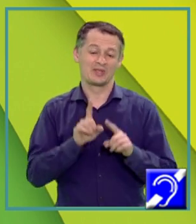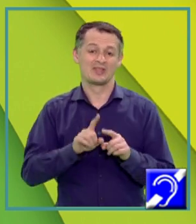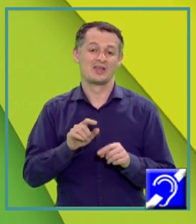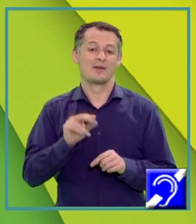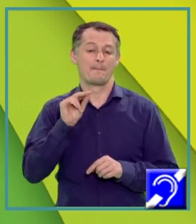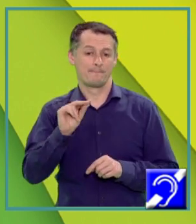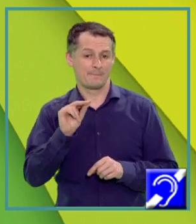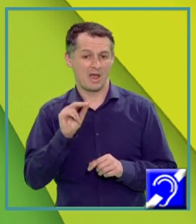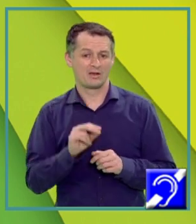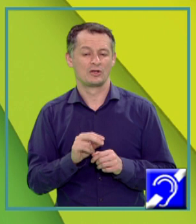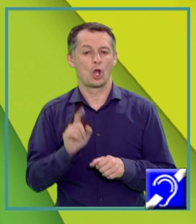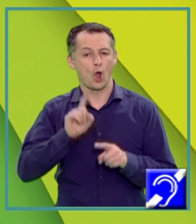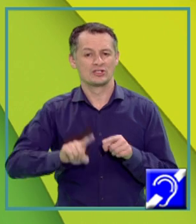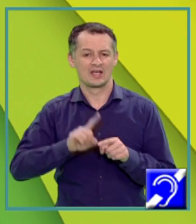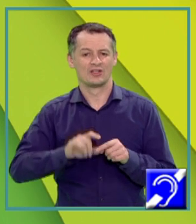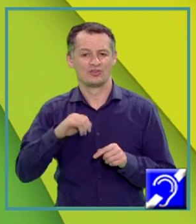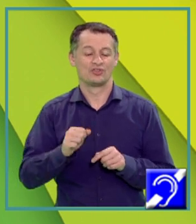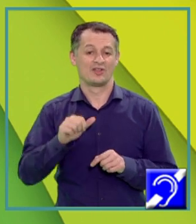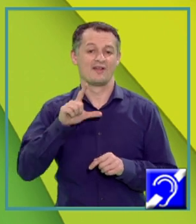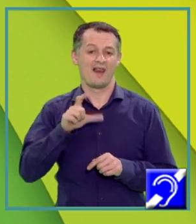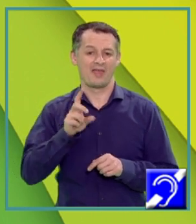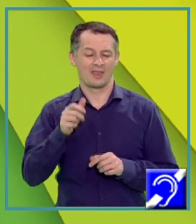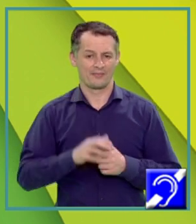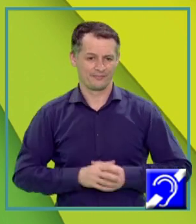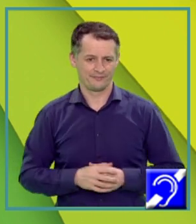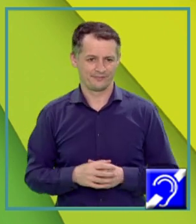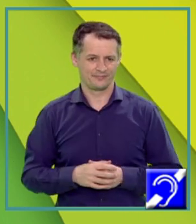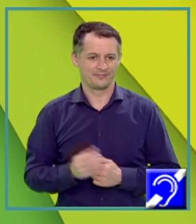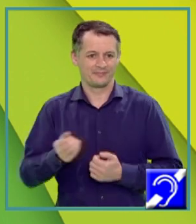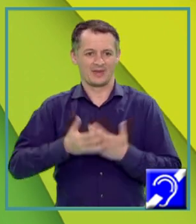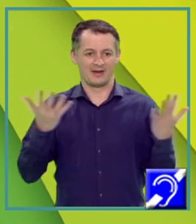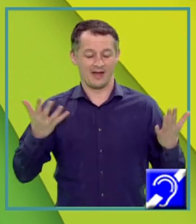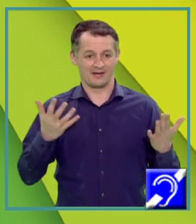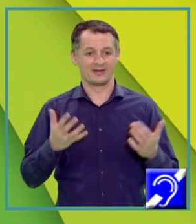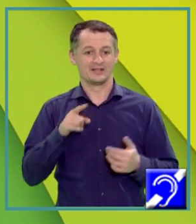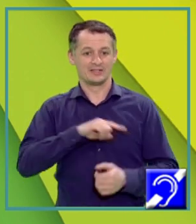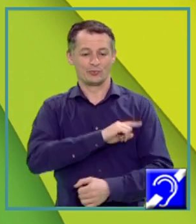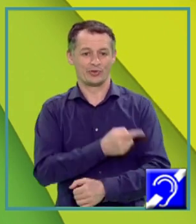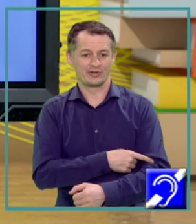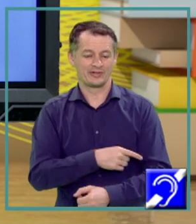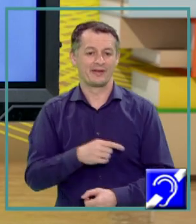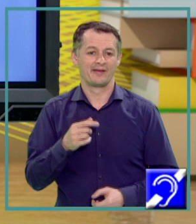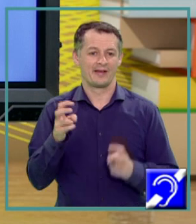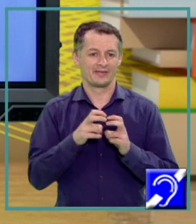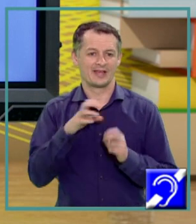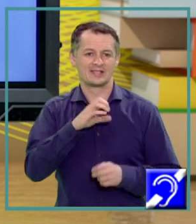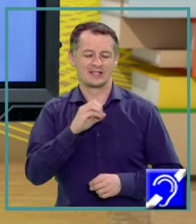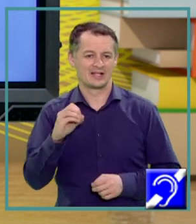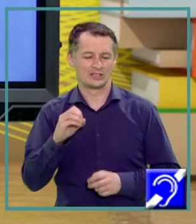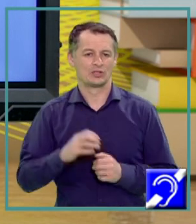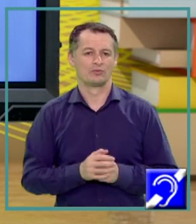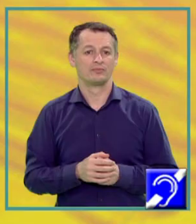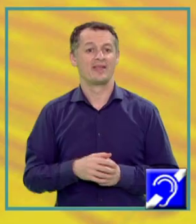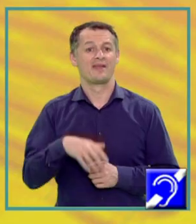și de lungimea de undă lambda. Evident, sarcina electrică a fotonului este zero. Einstein a